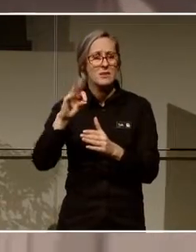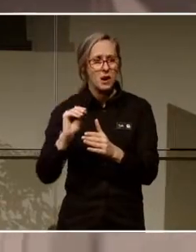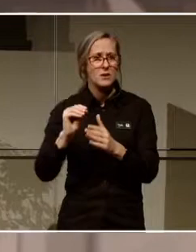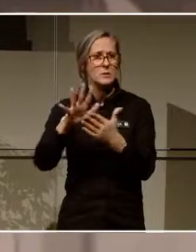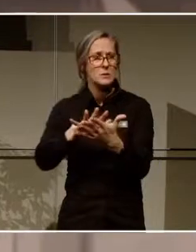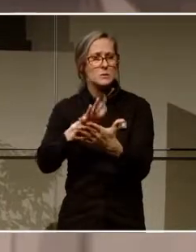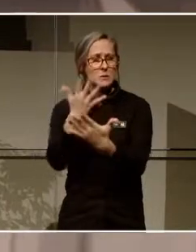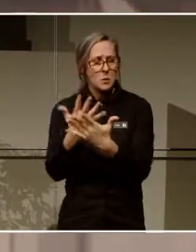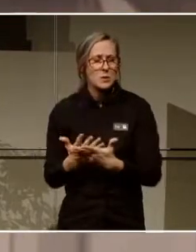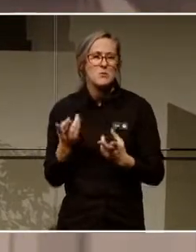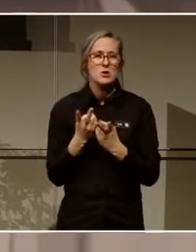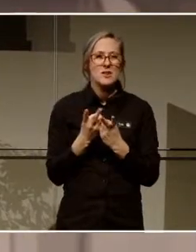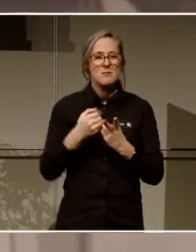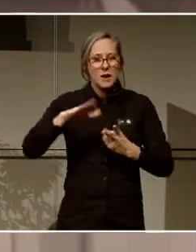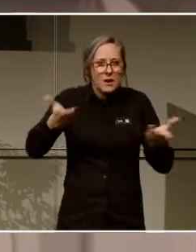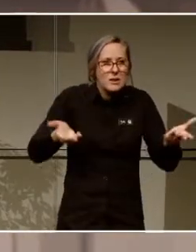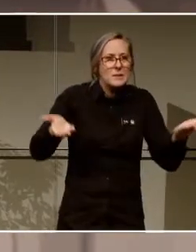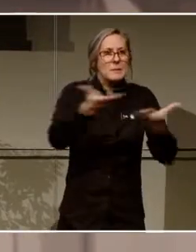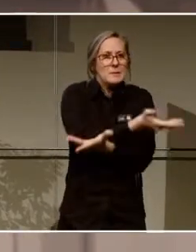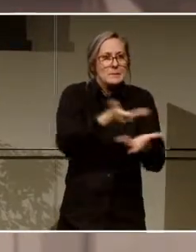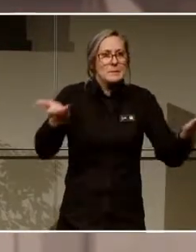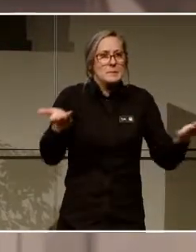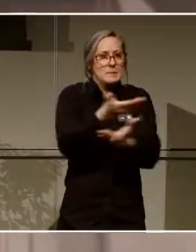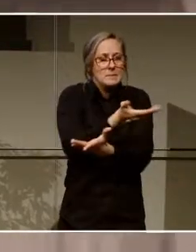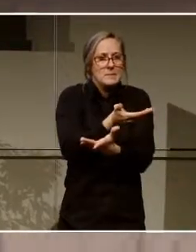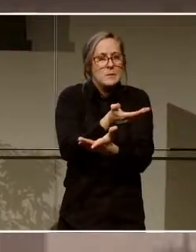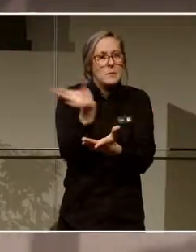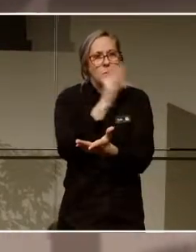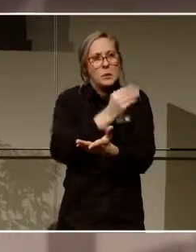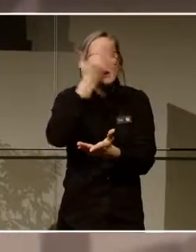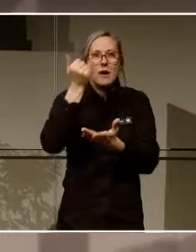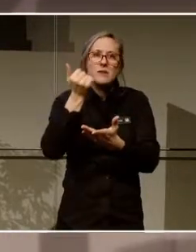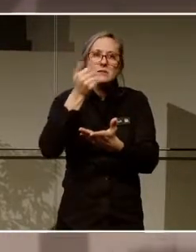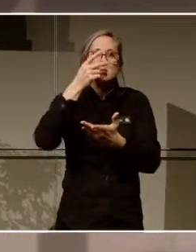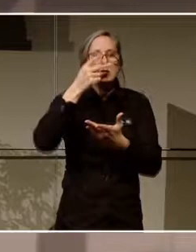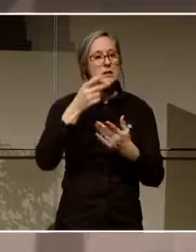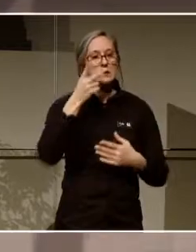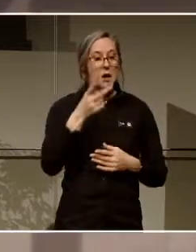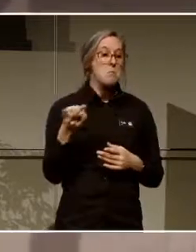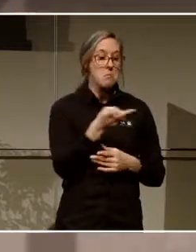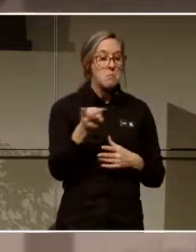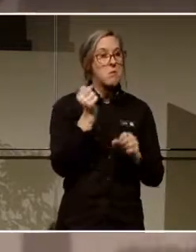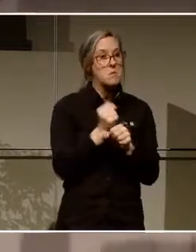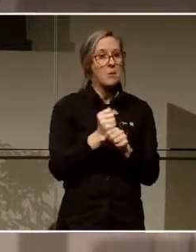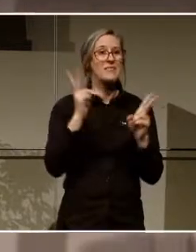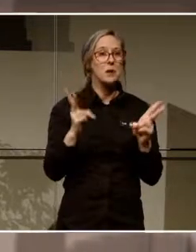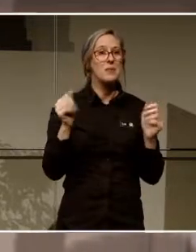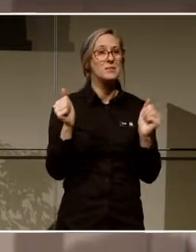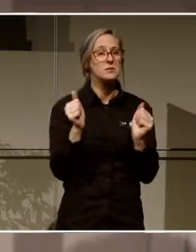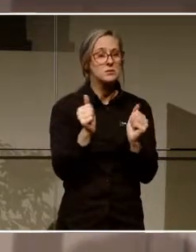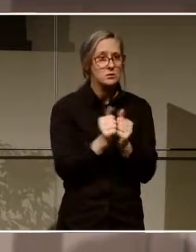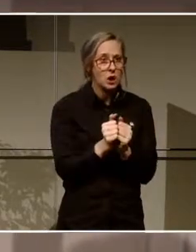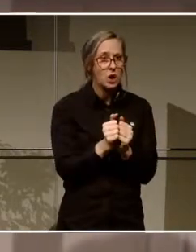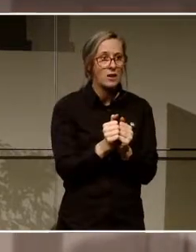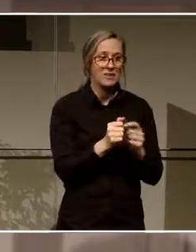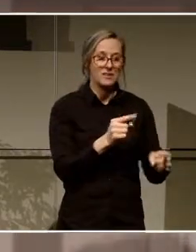det här arbetet och helt enkelt ser att man jobbar mot samma sak egentligen. För vi kan ha hur